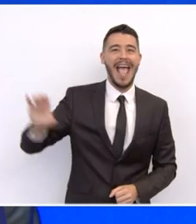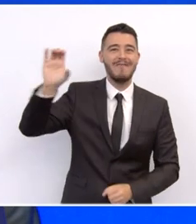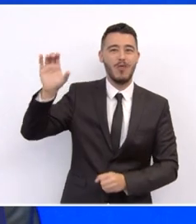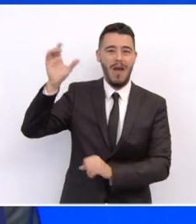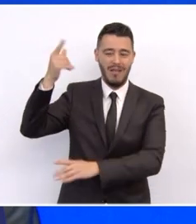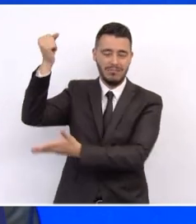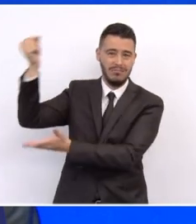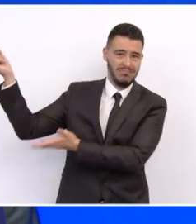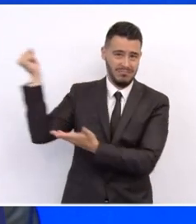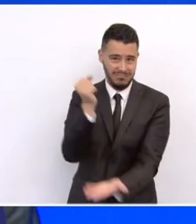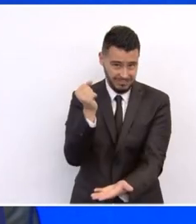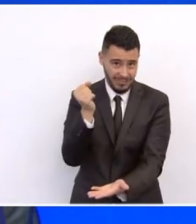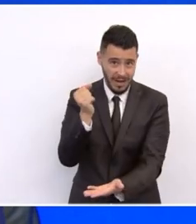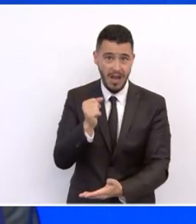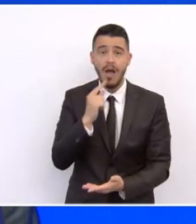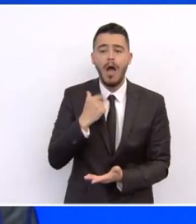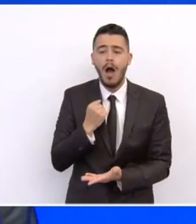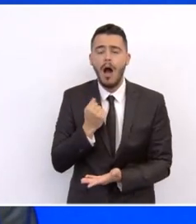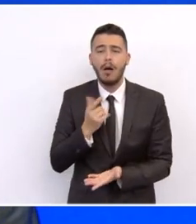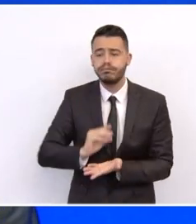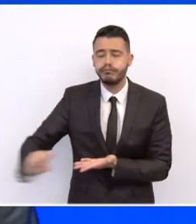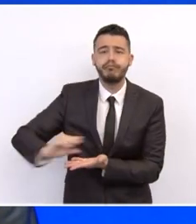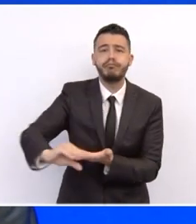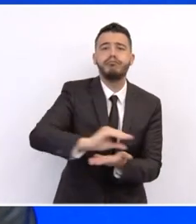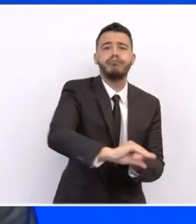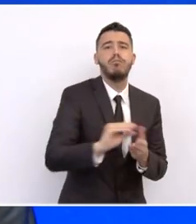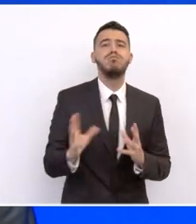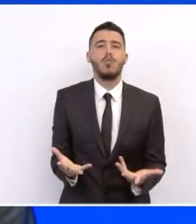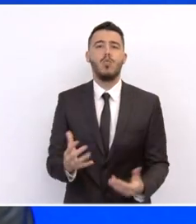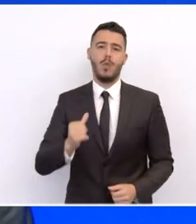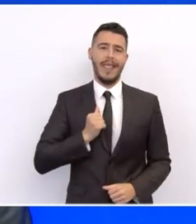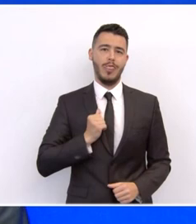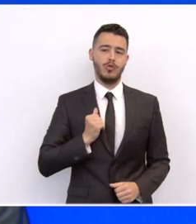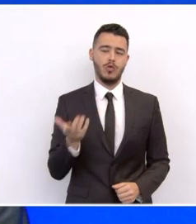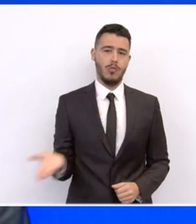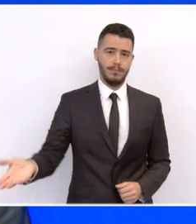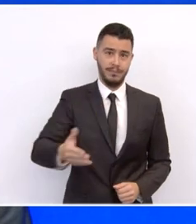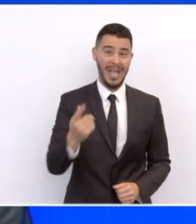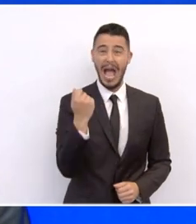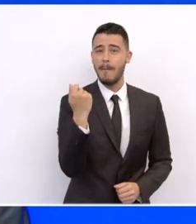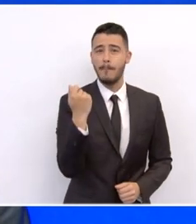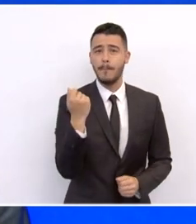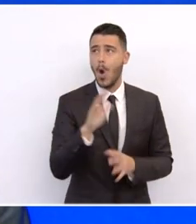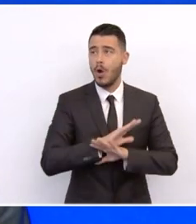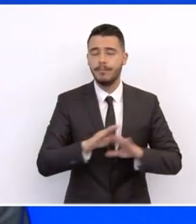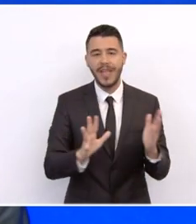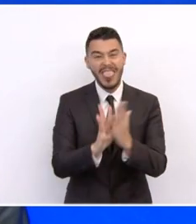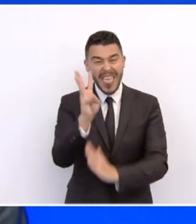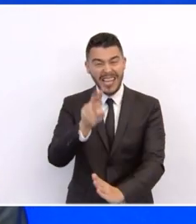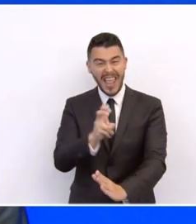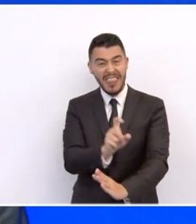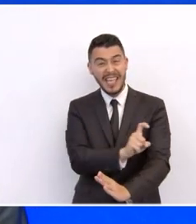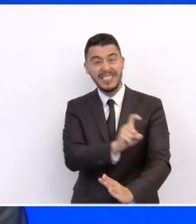για χρηματοδότηση επενδύσεων του ιδιωτικού τομέα. Τα ποσά, να σημειώσουμε, είναι κολοσιαία, δηλαδή 13 δις δάνεια,